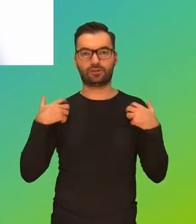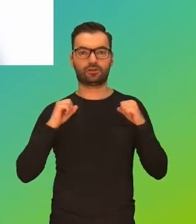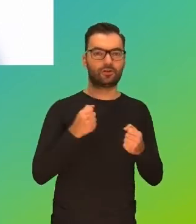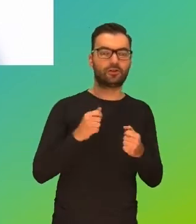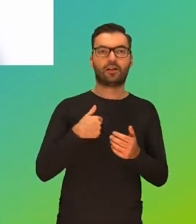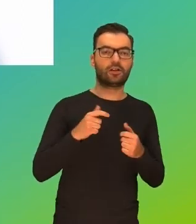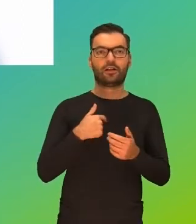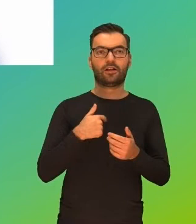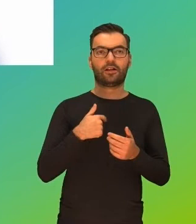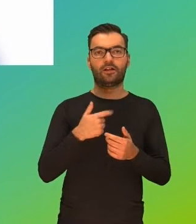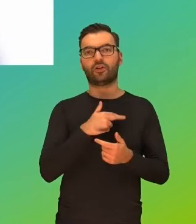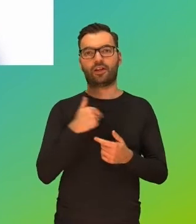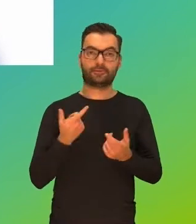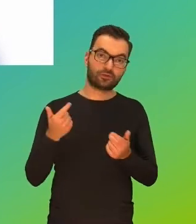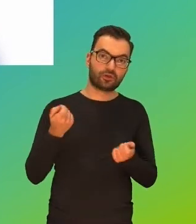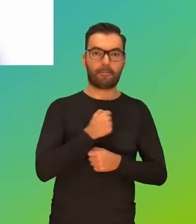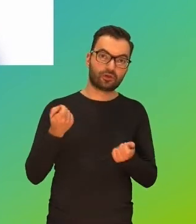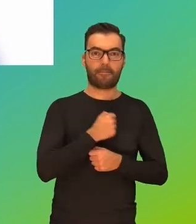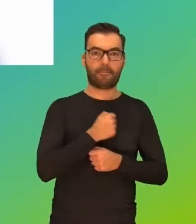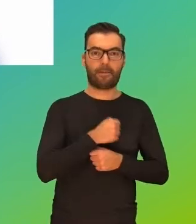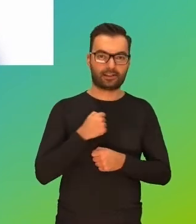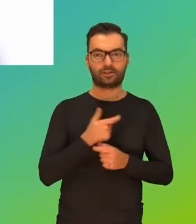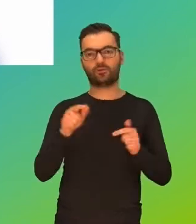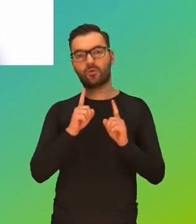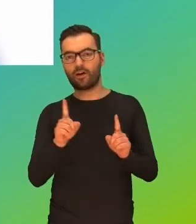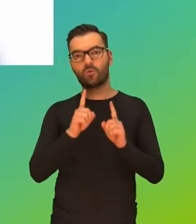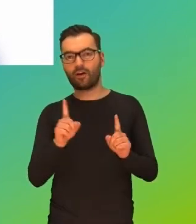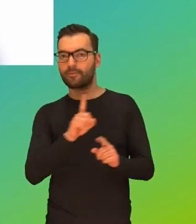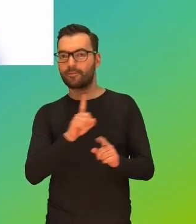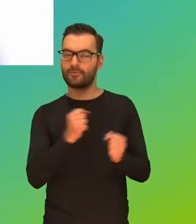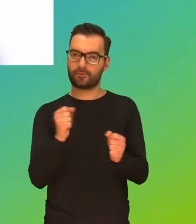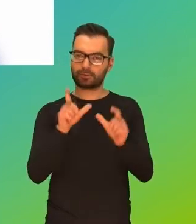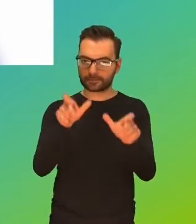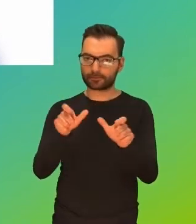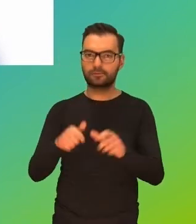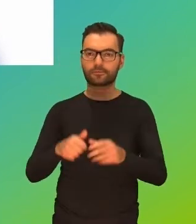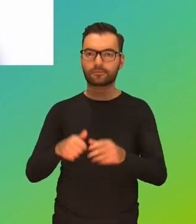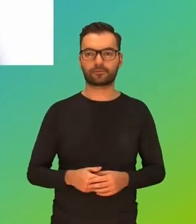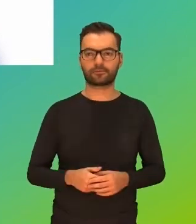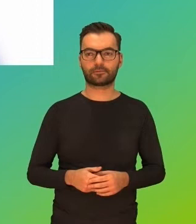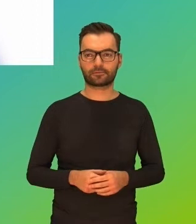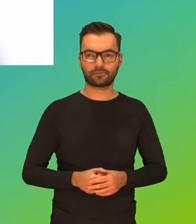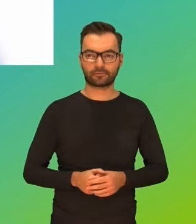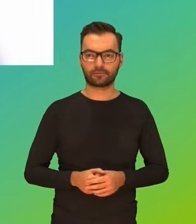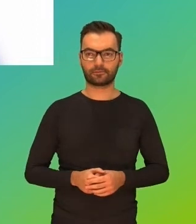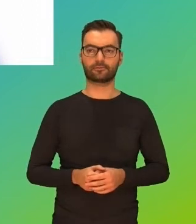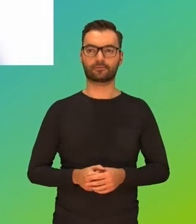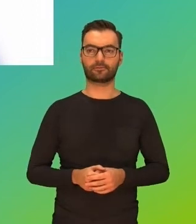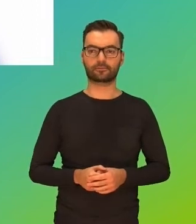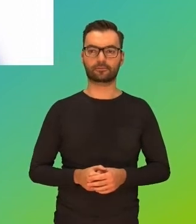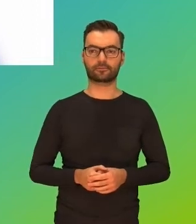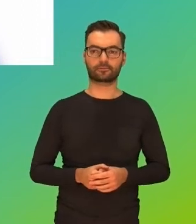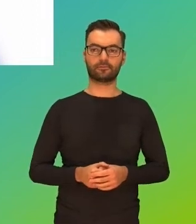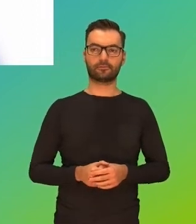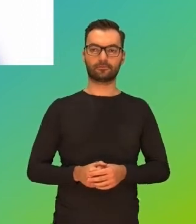i co może nas troszeczkę niepokoi i na co powinniśmy zwrócić nieco baczniejszą uwagę, ale też